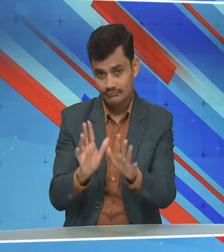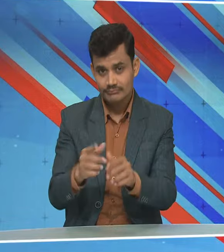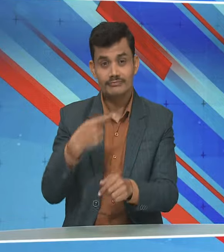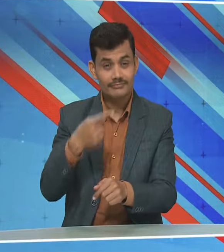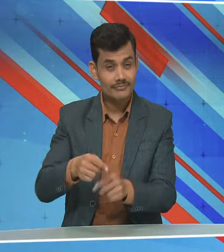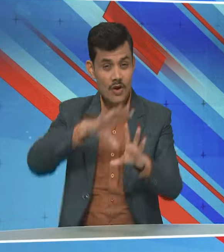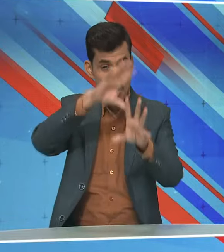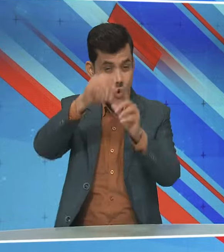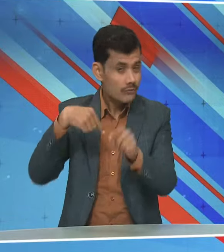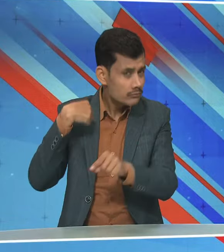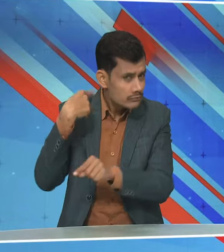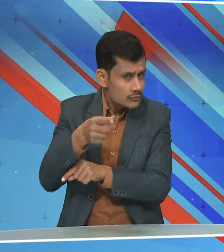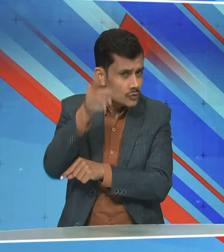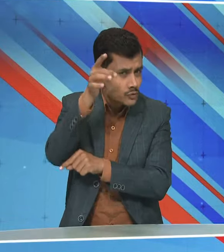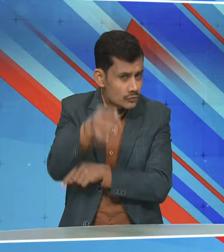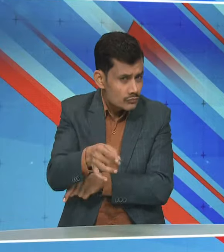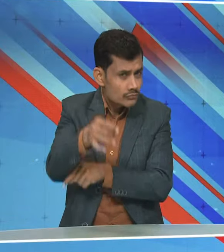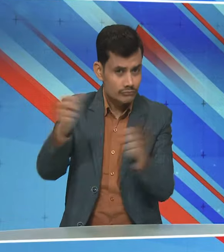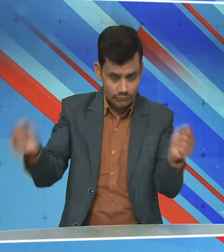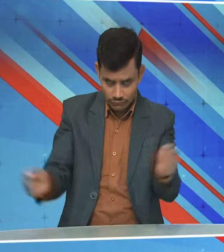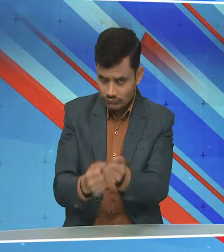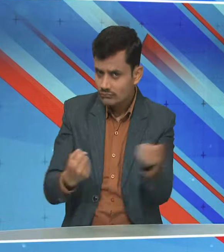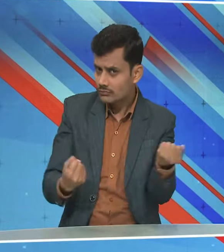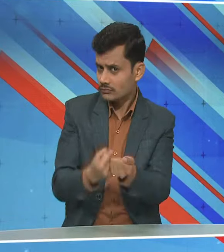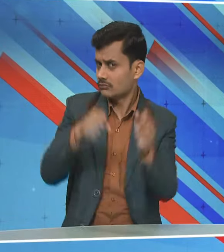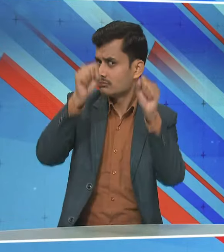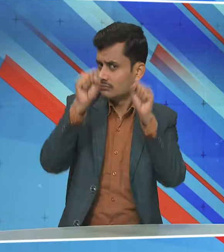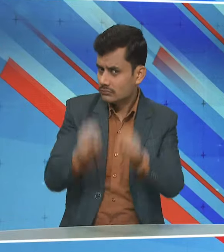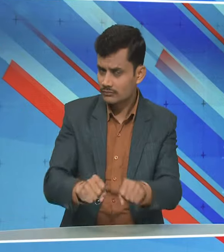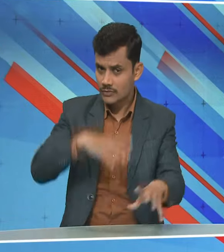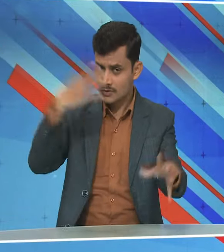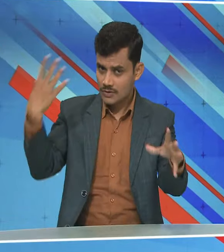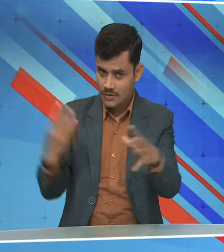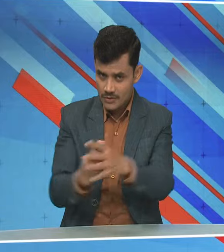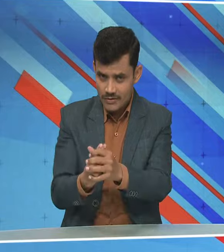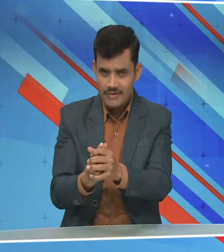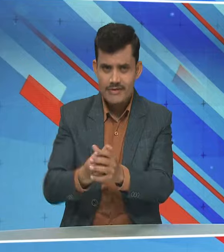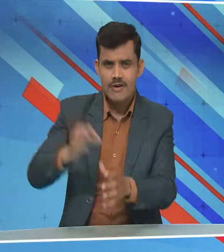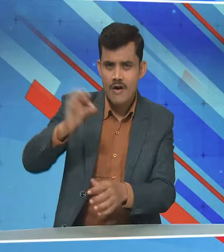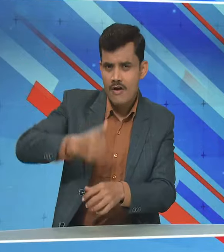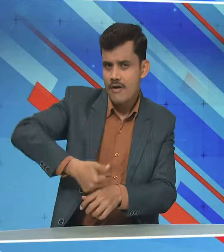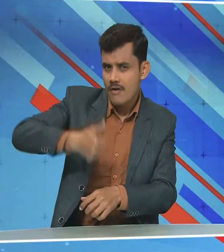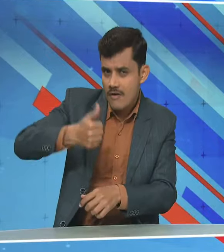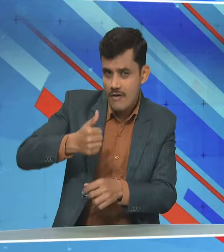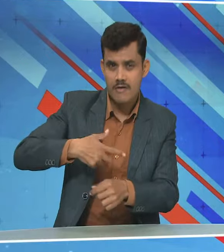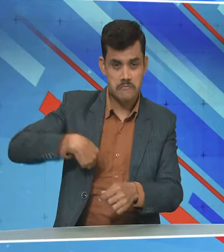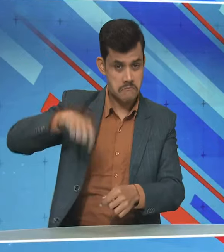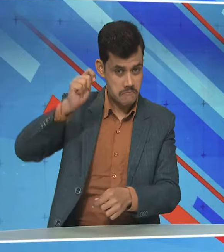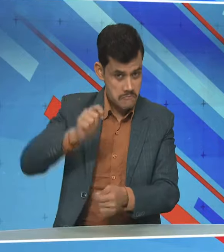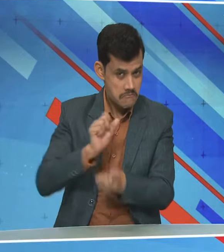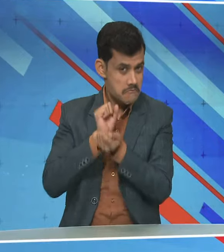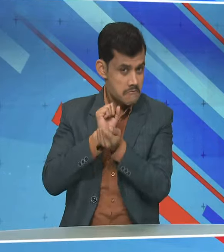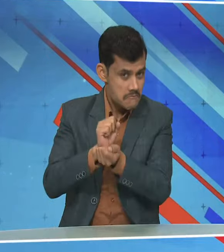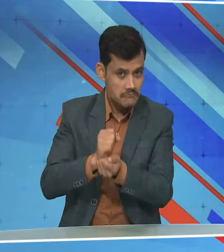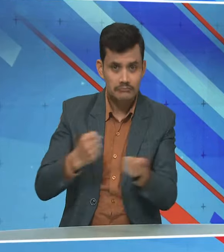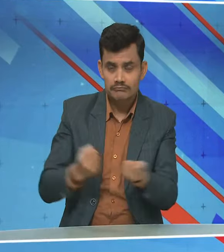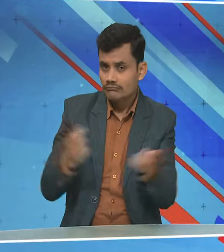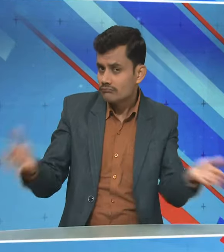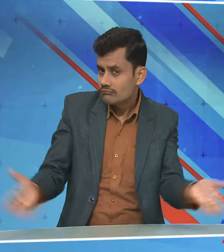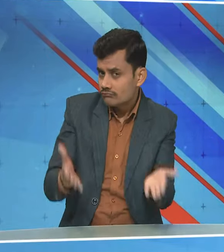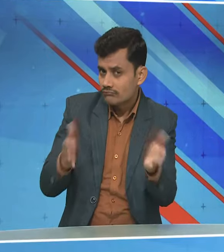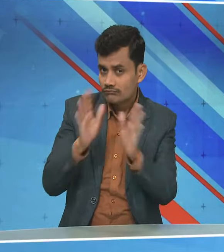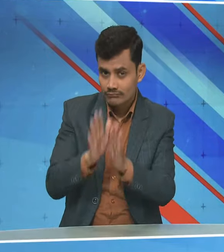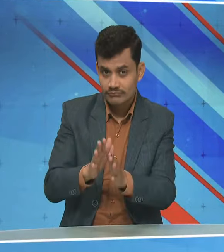मामले की शुरुवात से ही उनके साथ खड़े हैं और हम सभी काउंसलर और कानूनी सहायता देना जारी रखेंगे